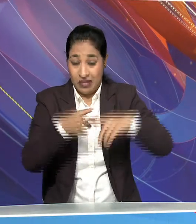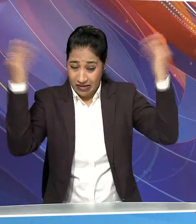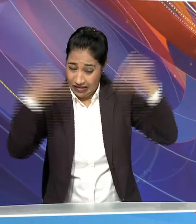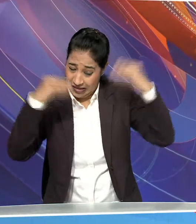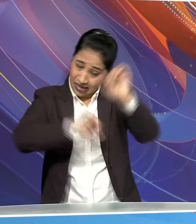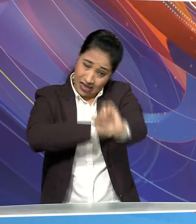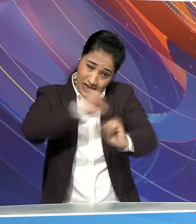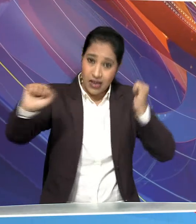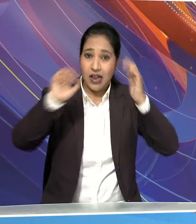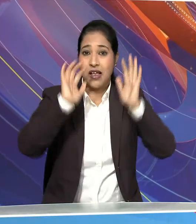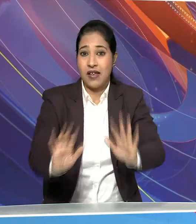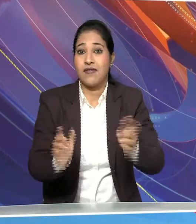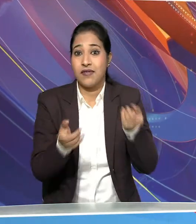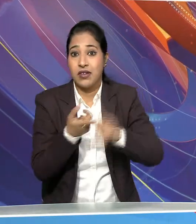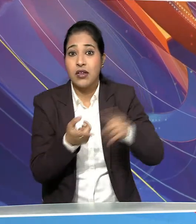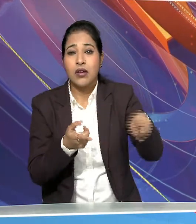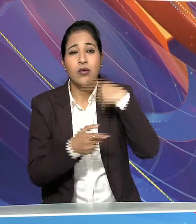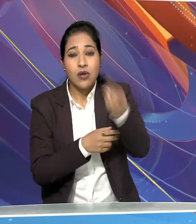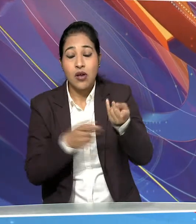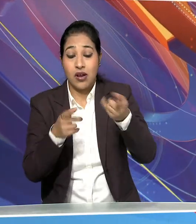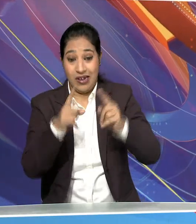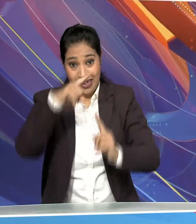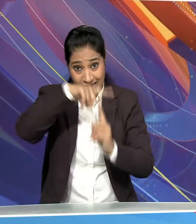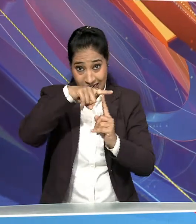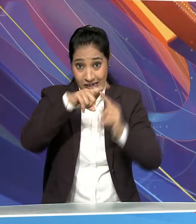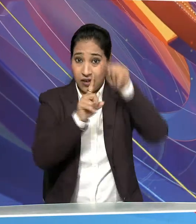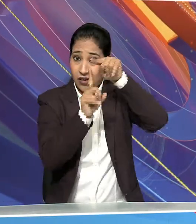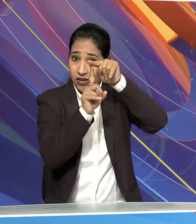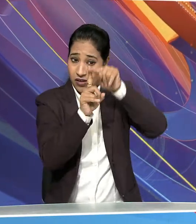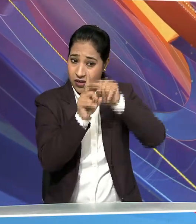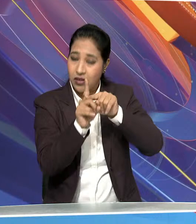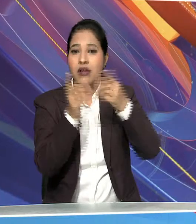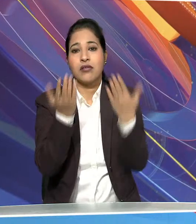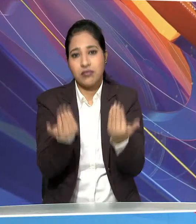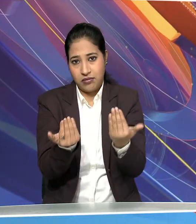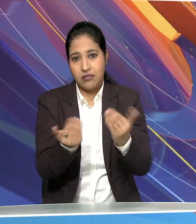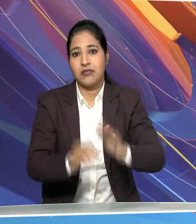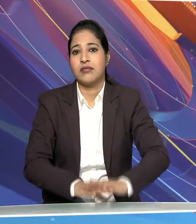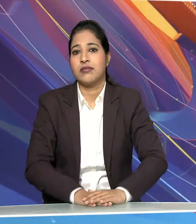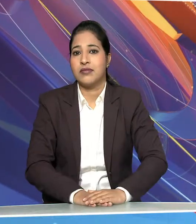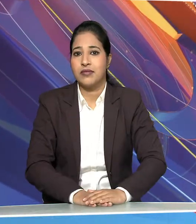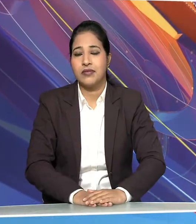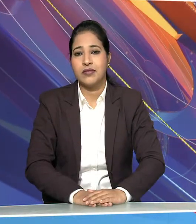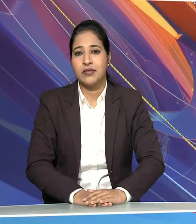नुमान भी जताया जिसकी वज़ा से नियूंतम तापमान में गिरावट की संभावना है